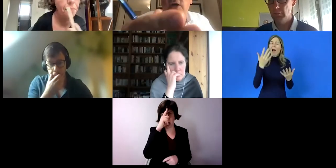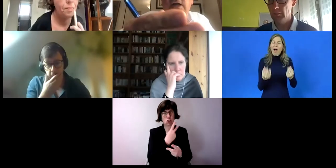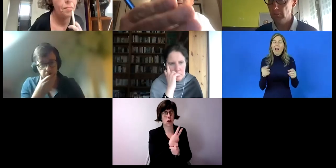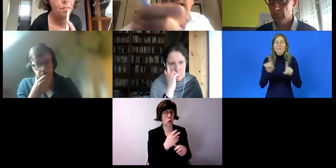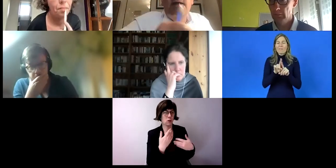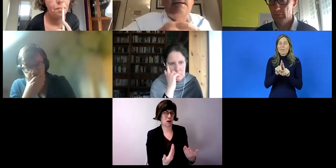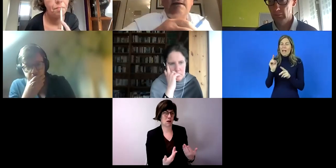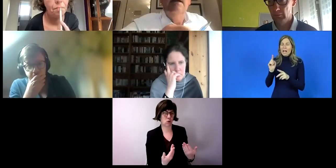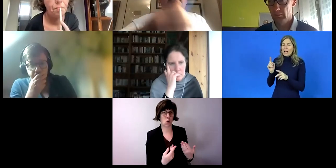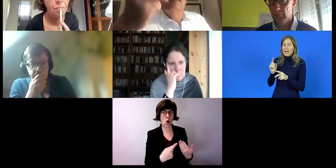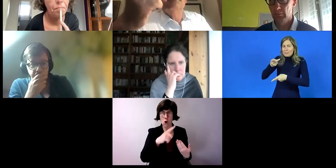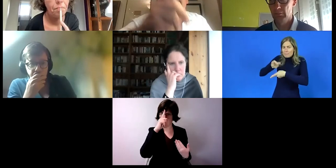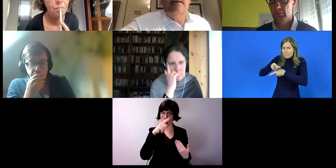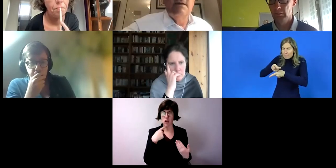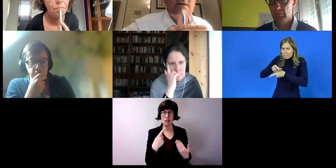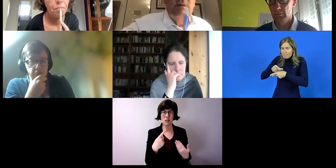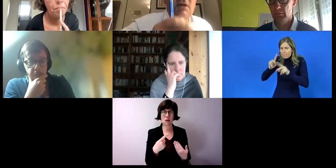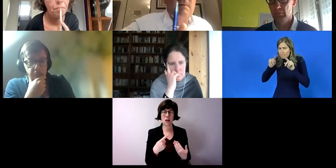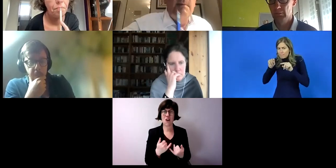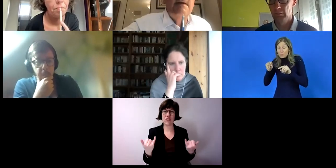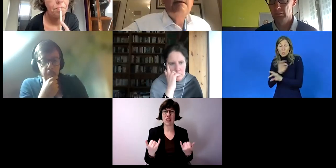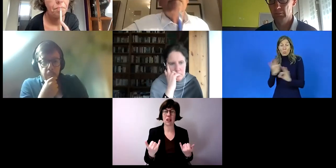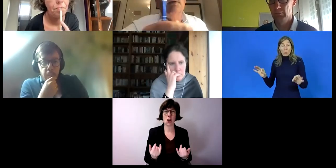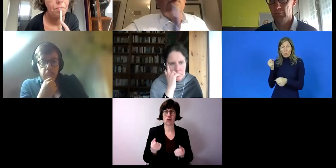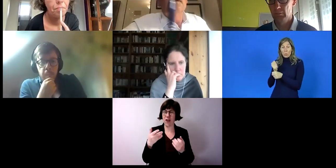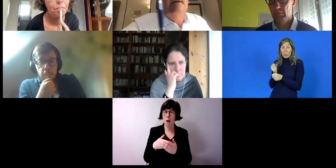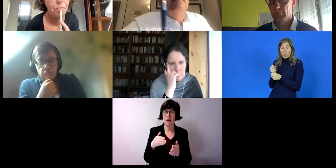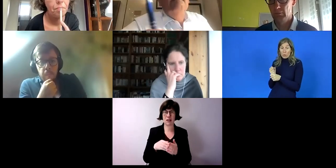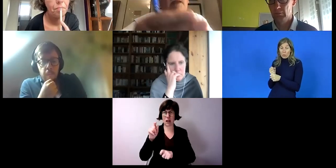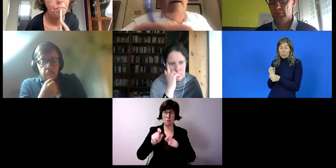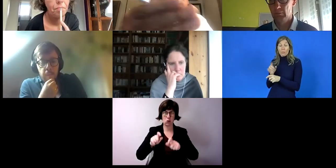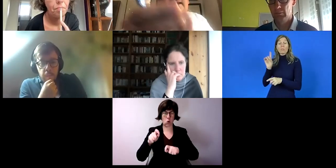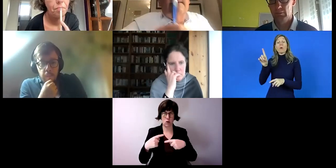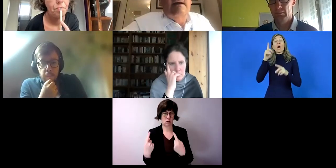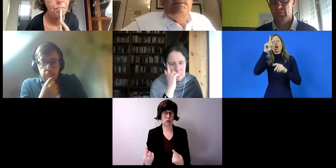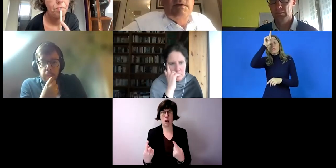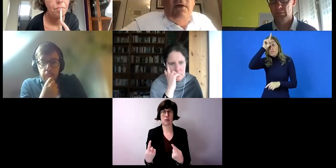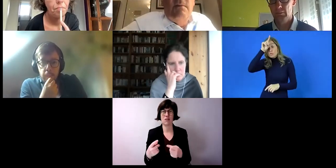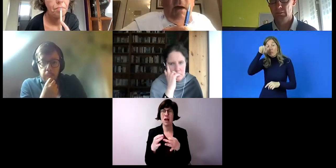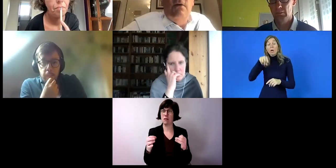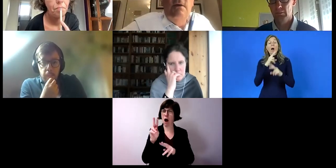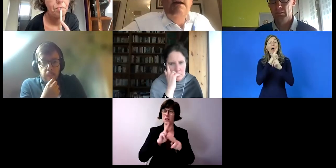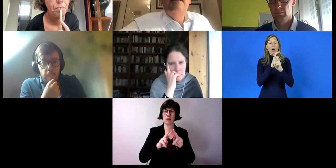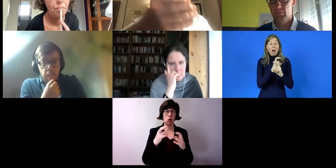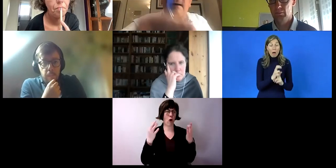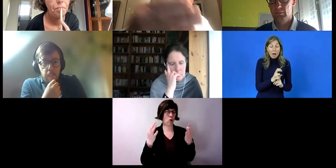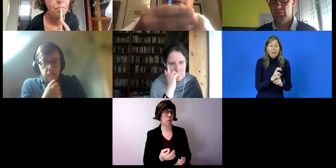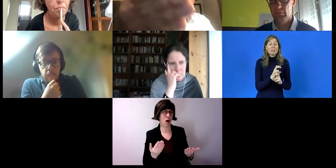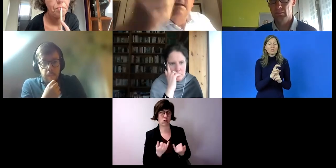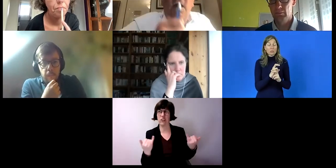so. In Deutschland wird immer gesagt, was wäre denn sonst mit den schwerbehinderten Personen, die eine Tagesbetreuung brauchen?